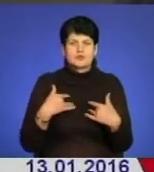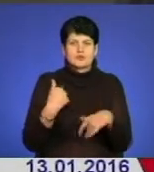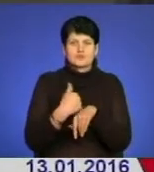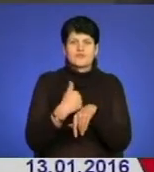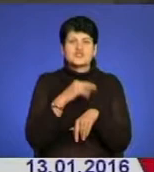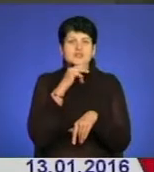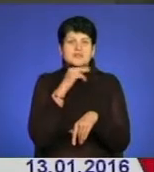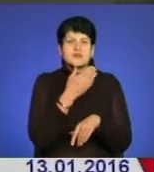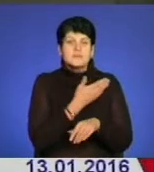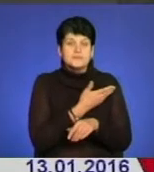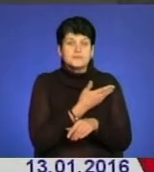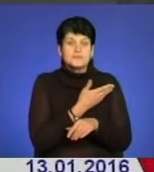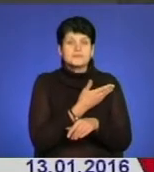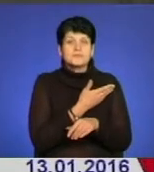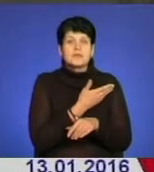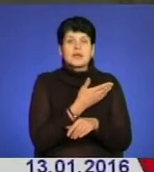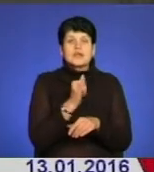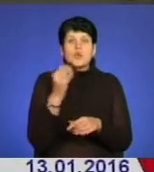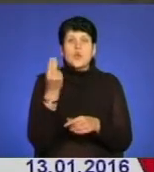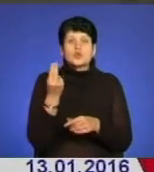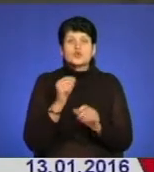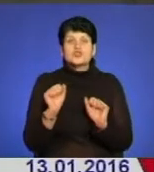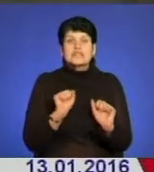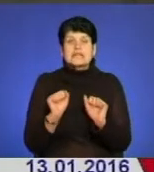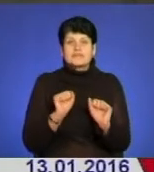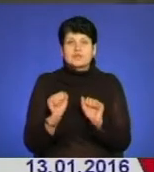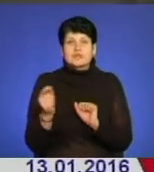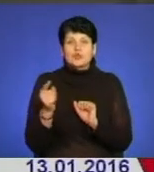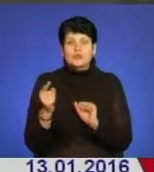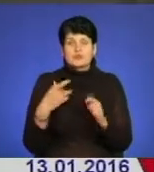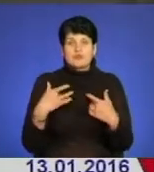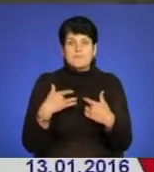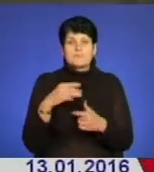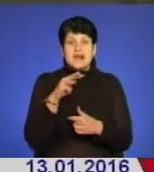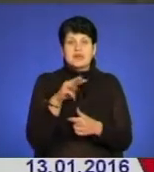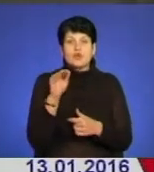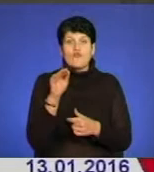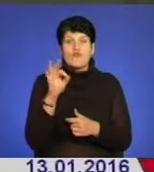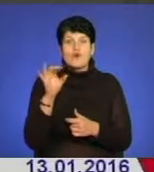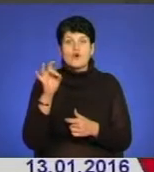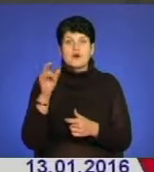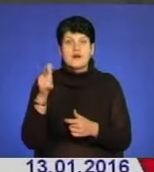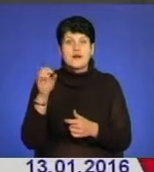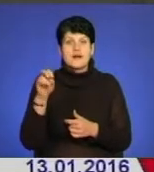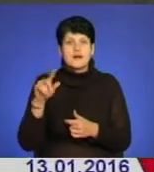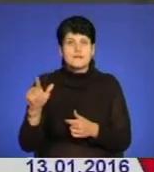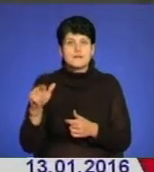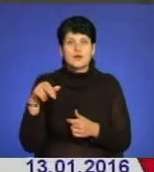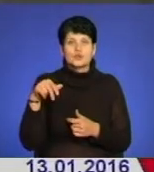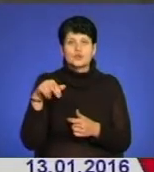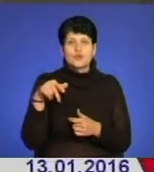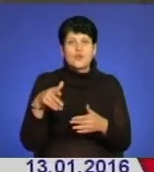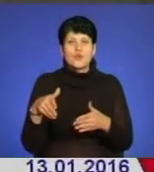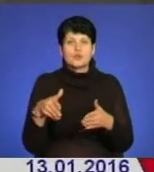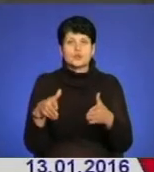Чернівецький театр. І художній керівник Тернопільського театру Михайло Форгель, ідучи коридорами